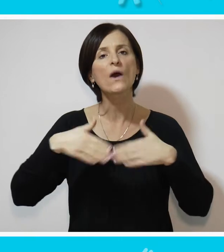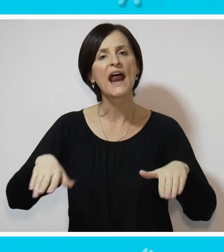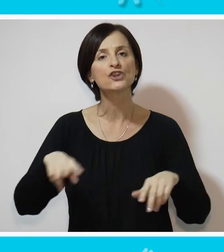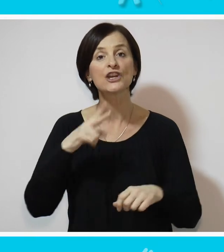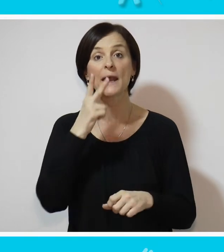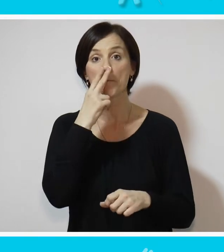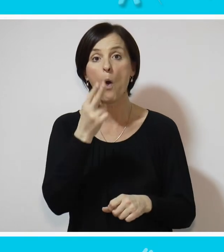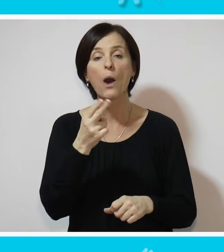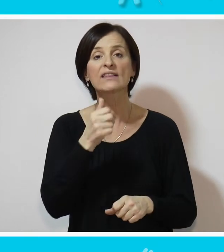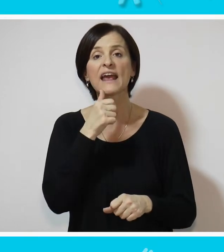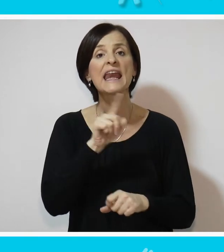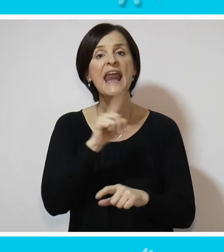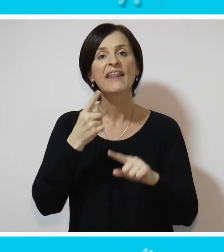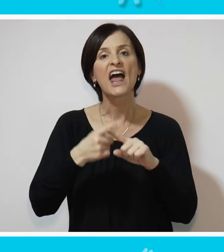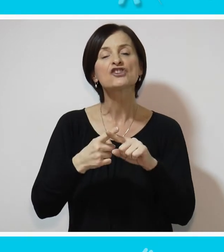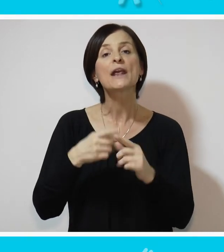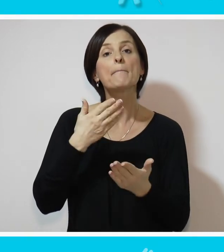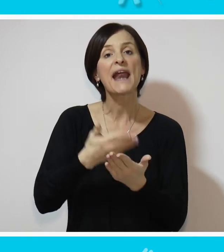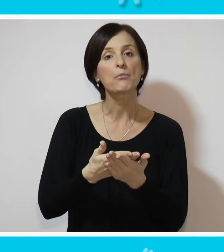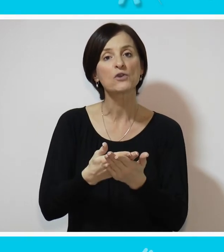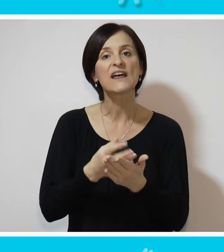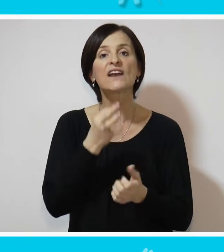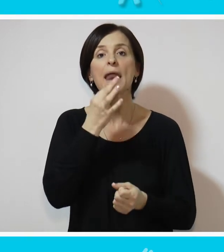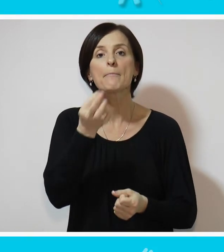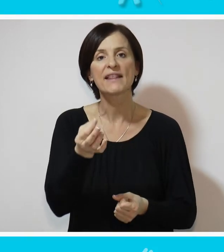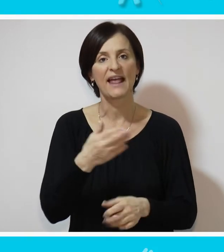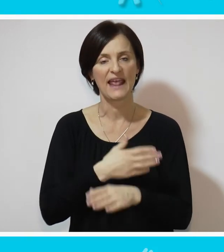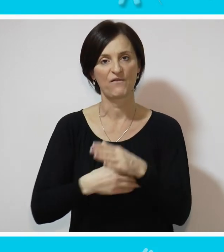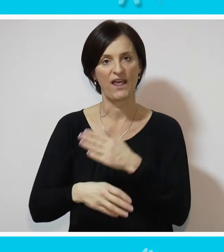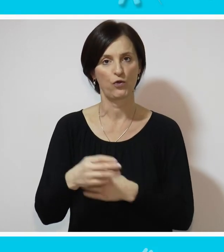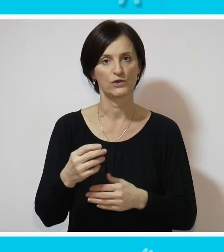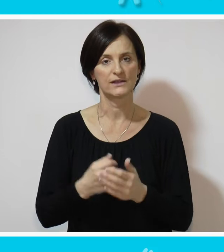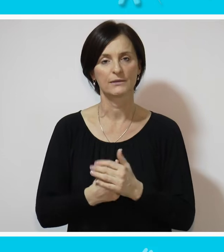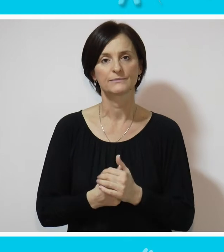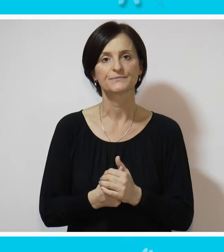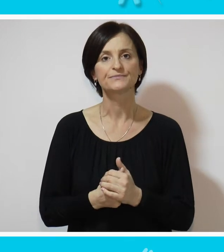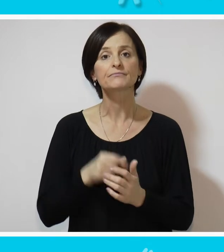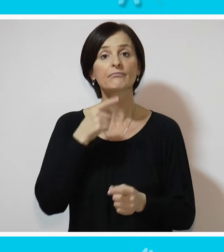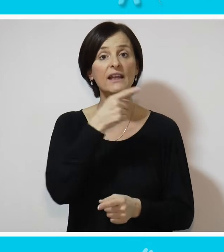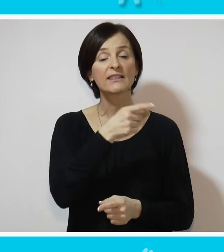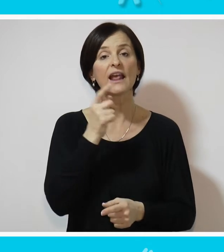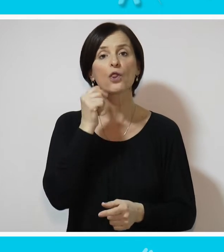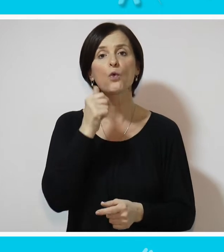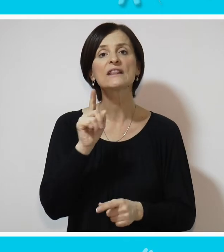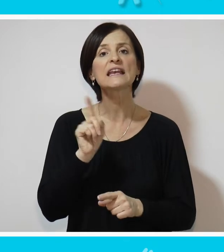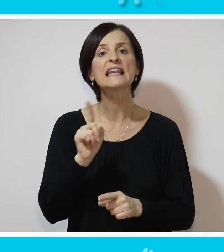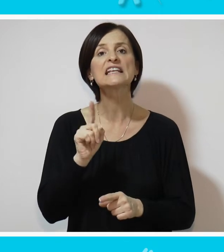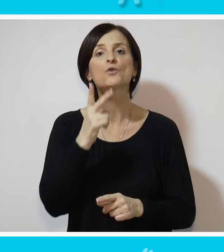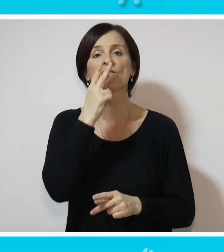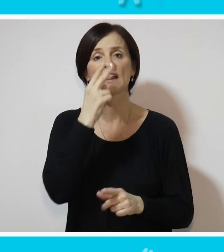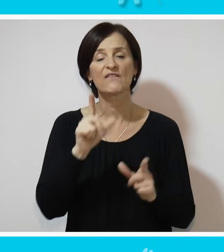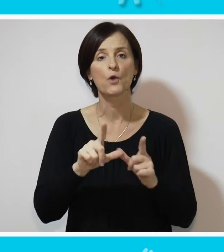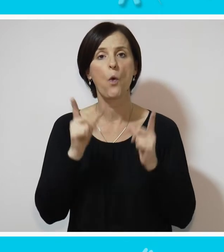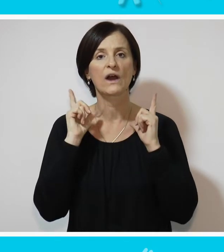ograničenih pogleda ili netačnih pretpostavki na pitanje invalidnosti. Ti ljudi nisu